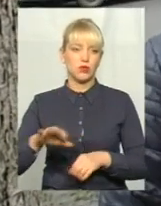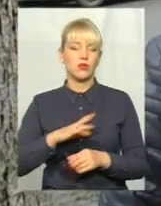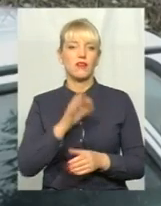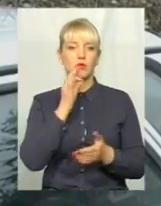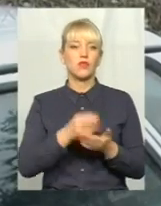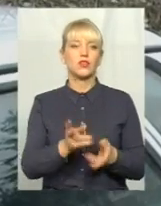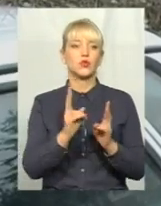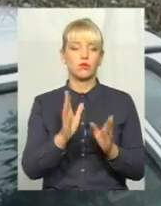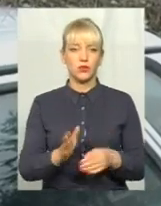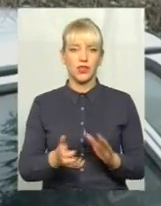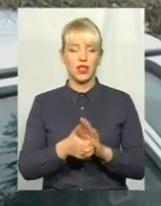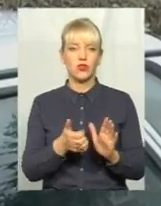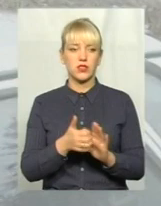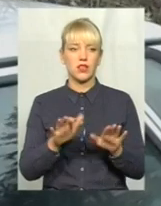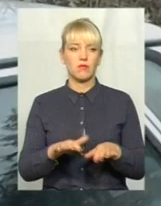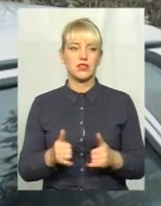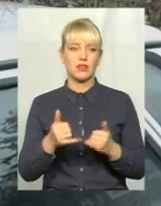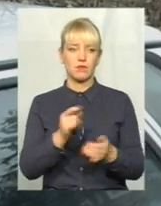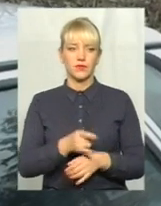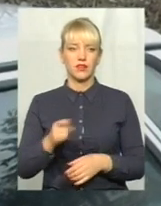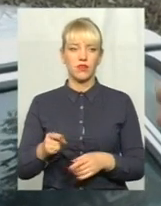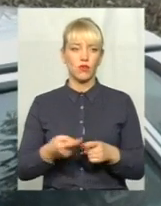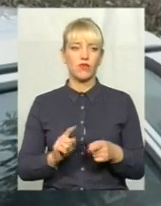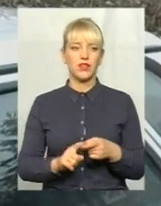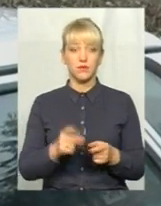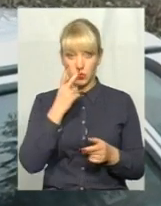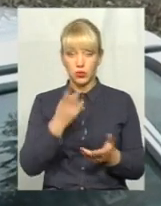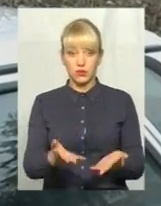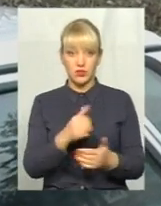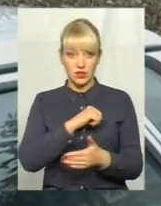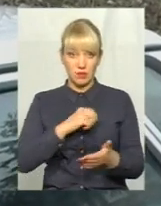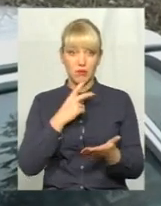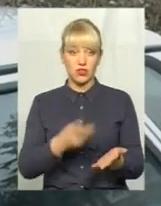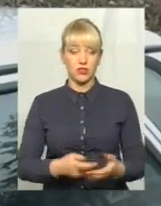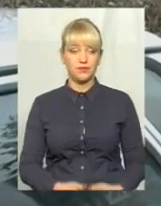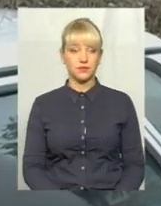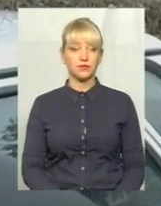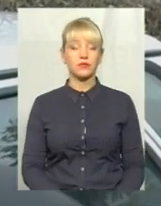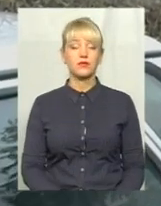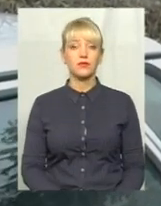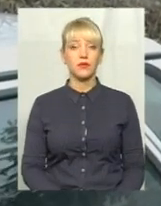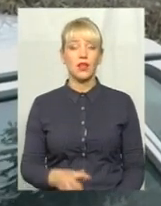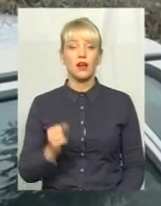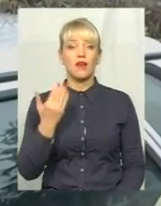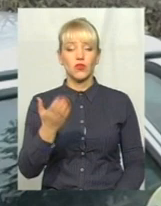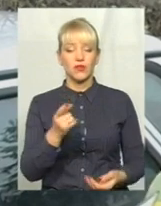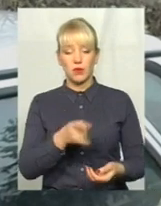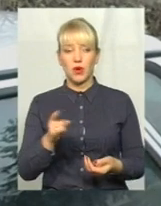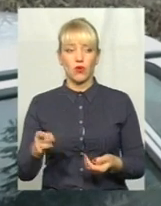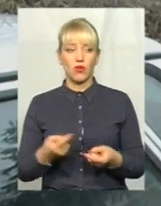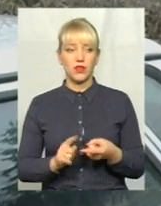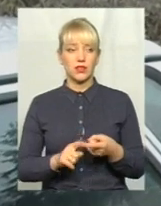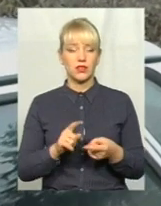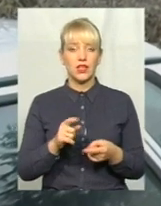буде? Недостатньо місць для паркування. В данному зоні, дивіться, самі бачите. А от ви припаркувалися. Це не